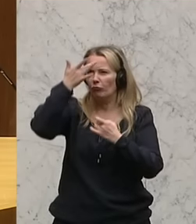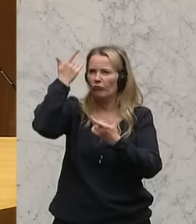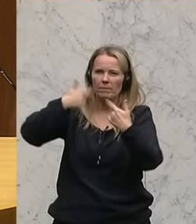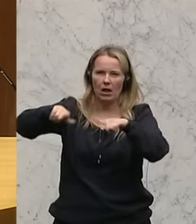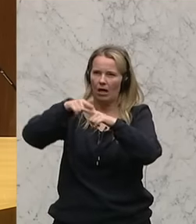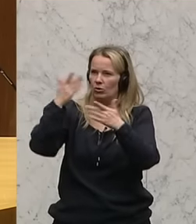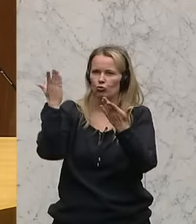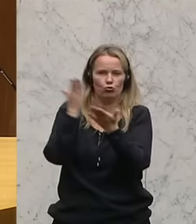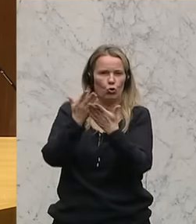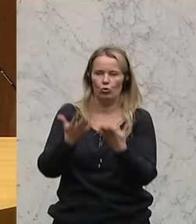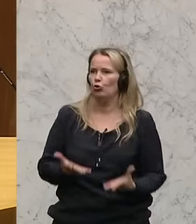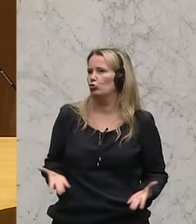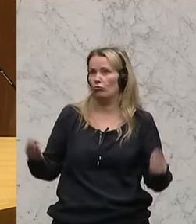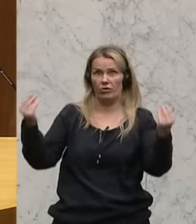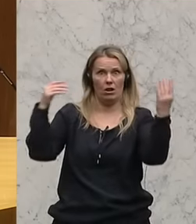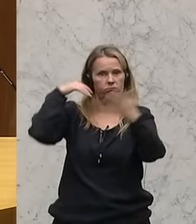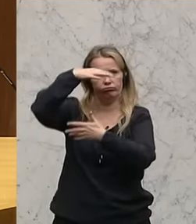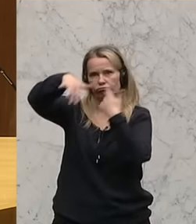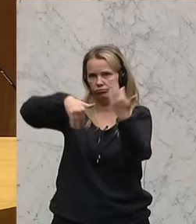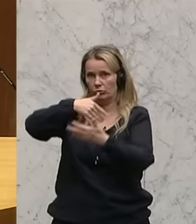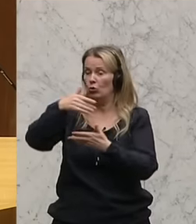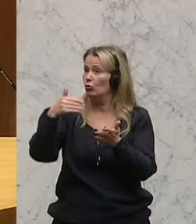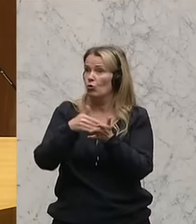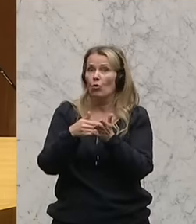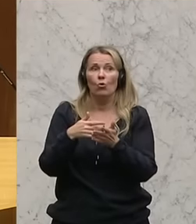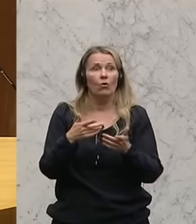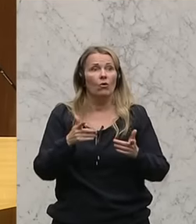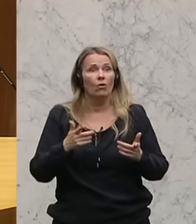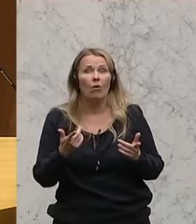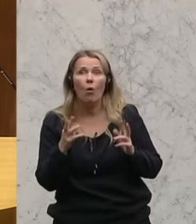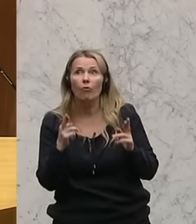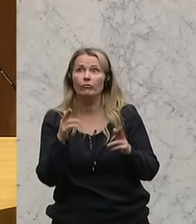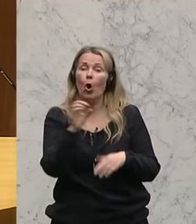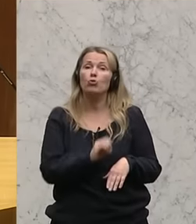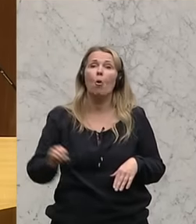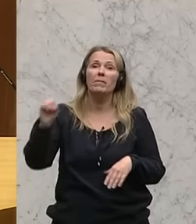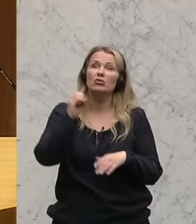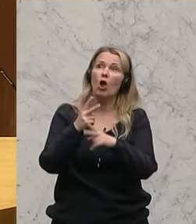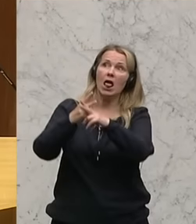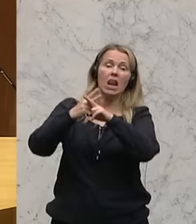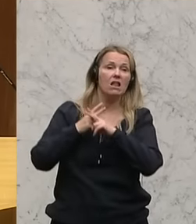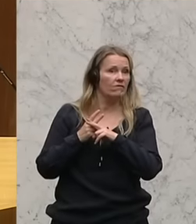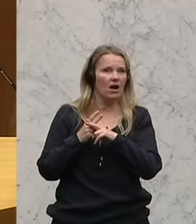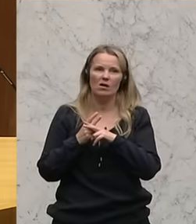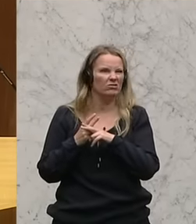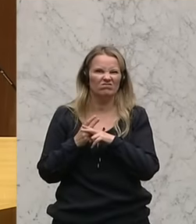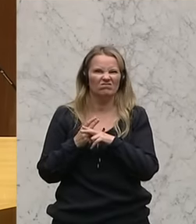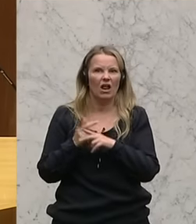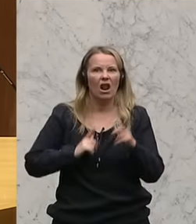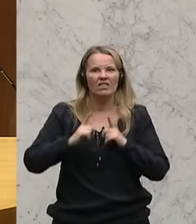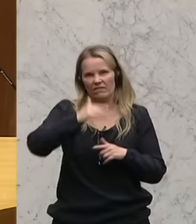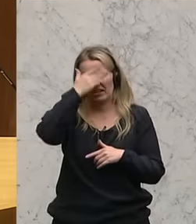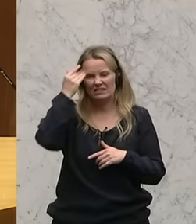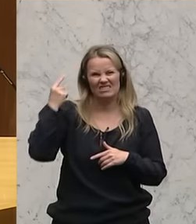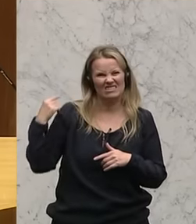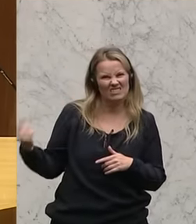verrannt hat. Nach wie vor auf eine Hilfe, auf eine Unterstützung der Europäischen Union hofft und dabei immer wieder vergisst, dass er